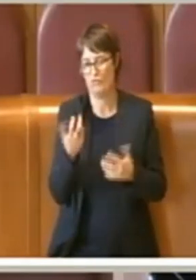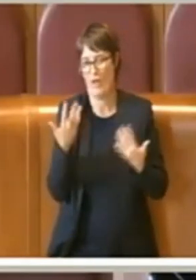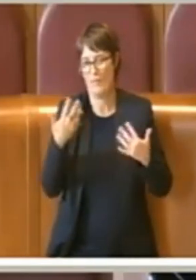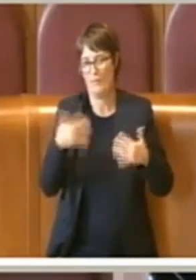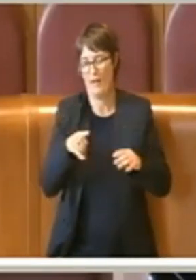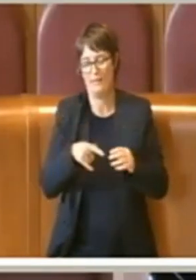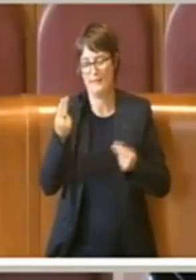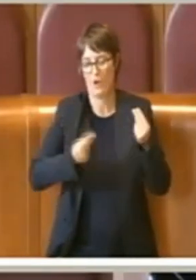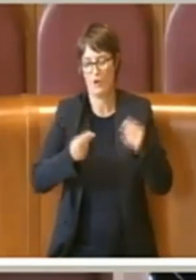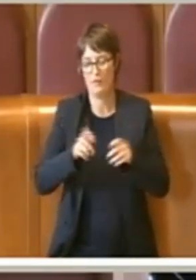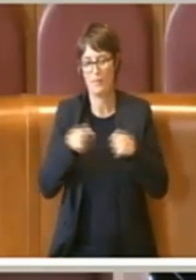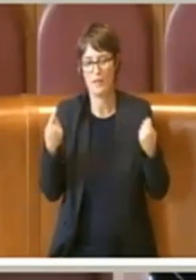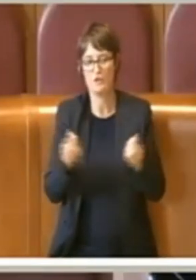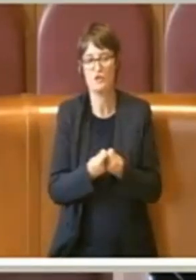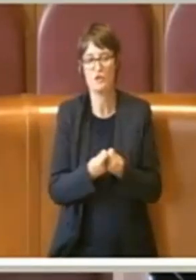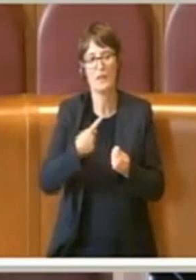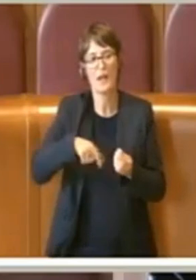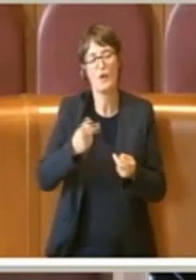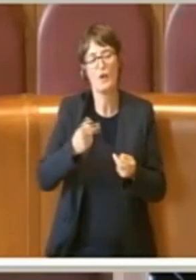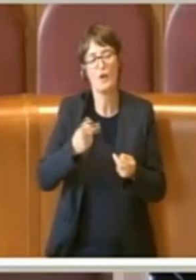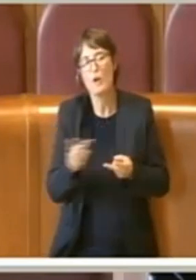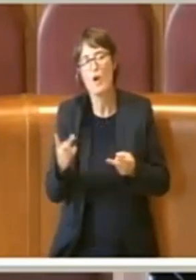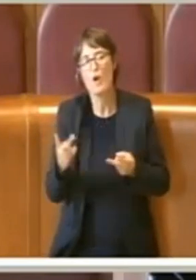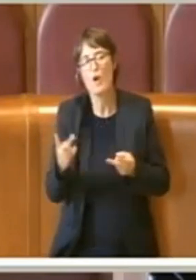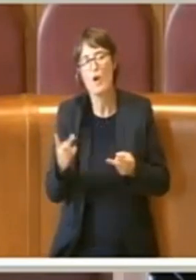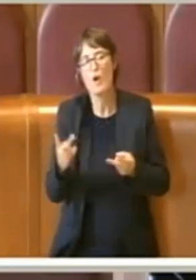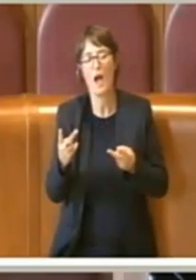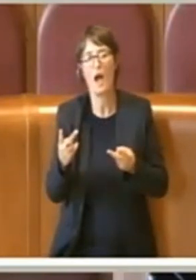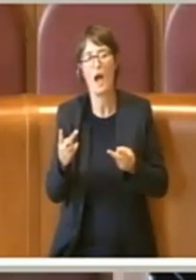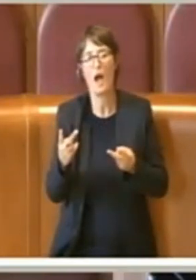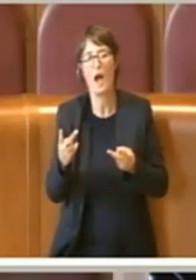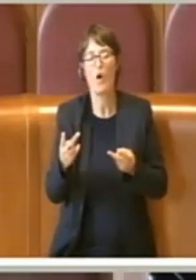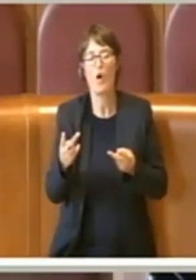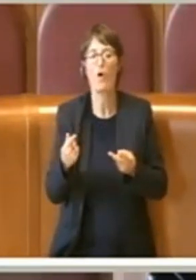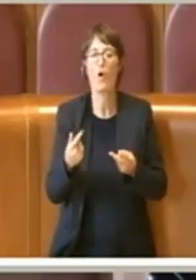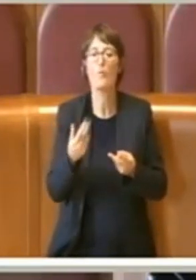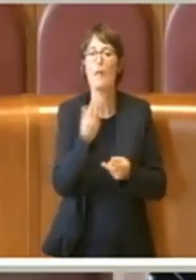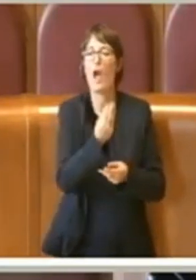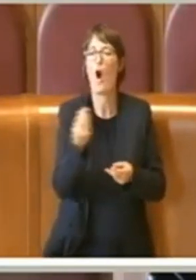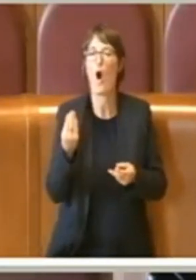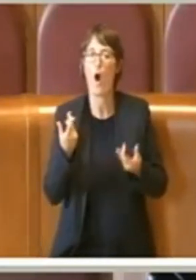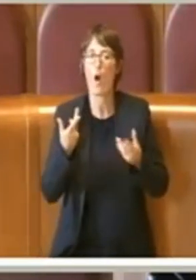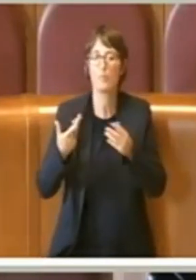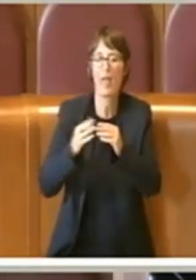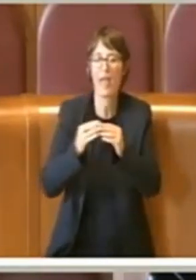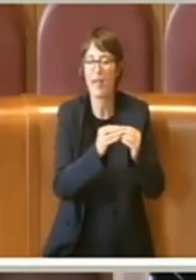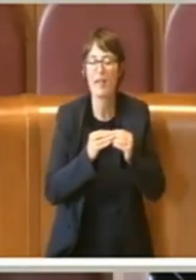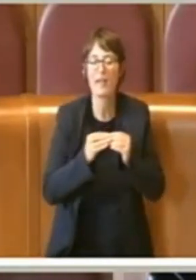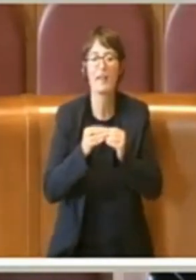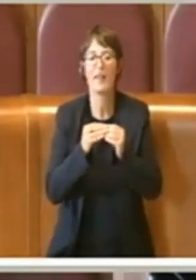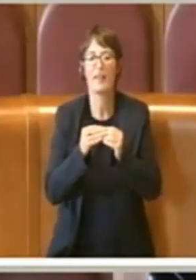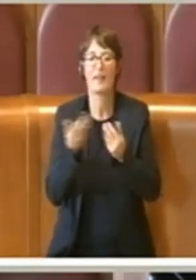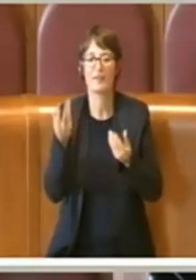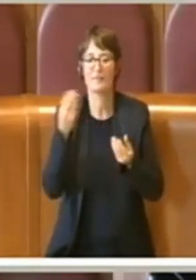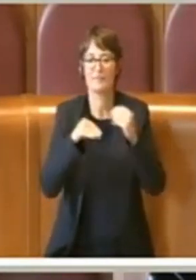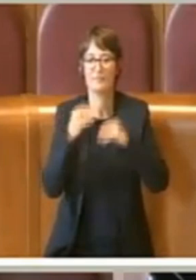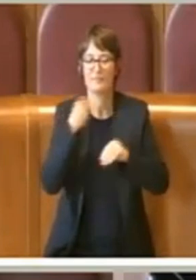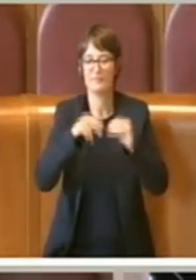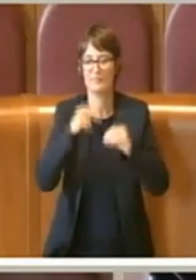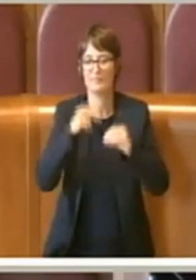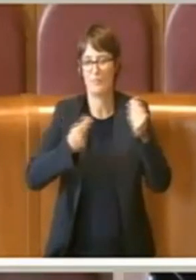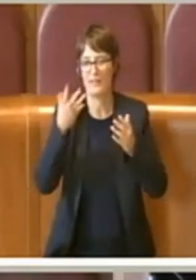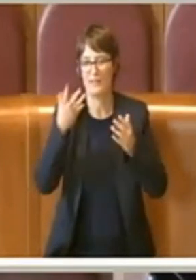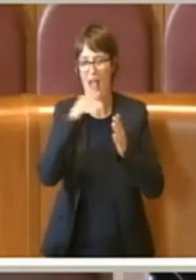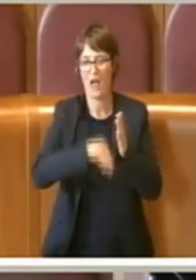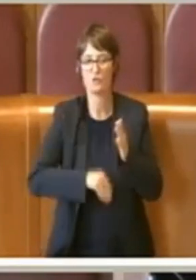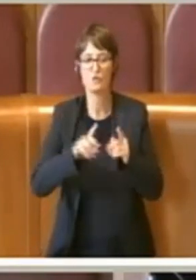contabilità generale quelle che sono la canterabilità delle opere e anche per garantire che possano